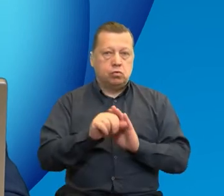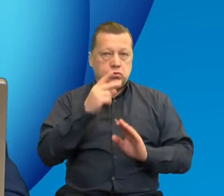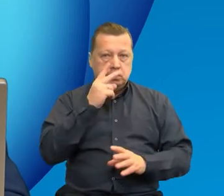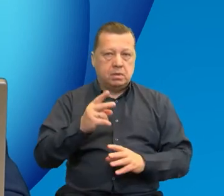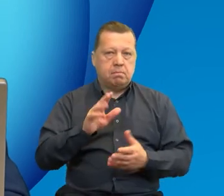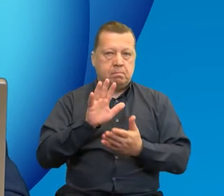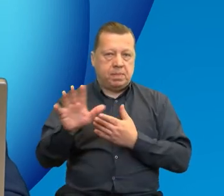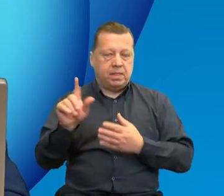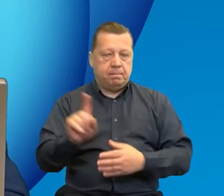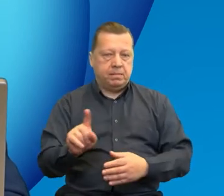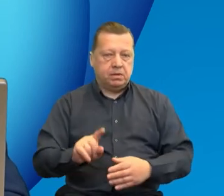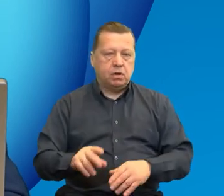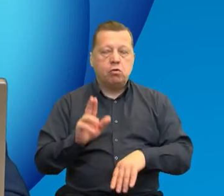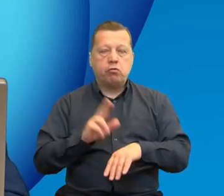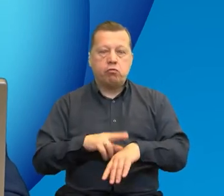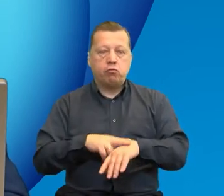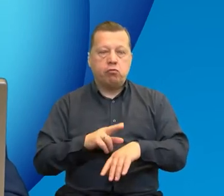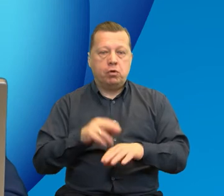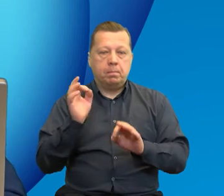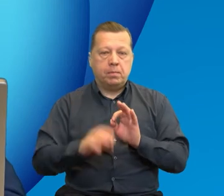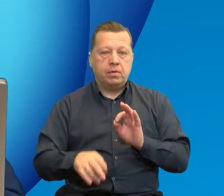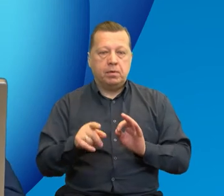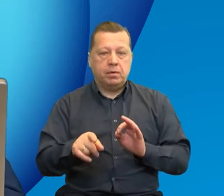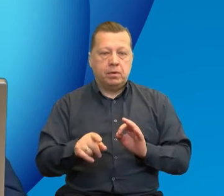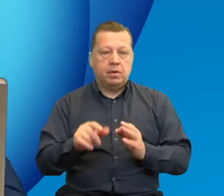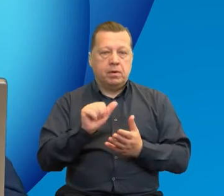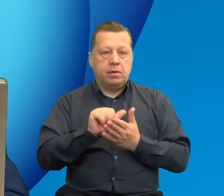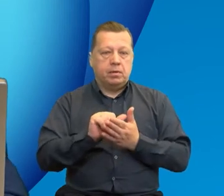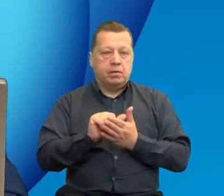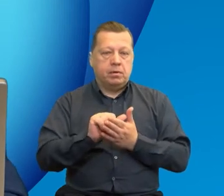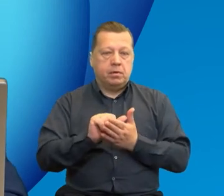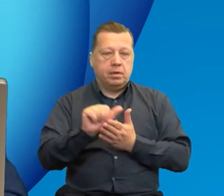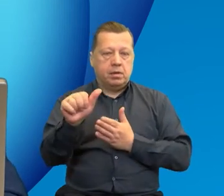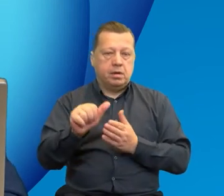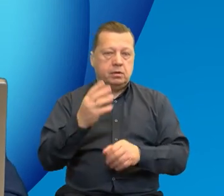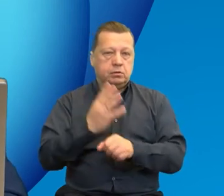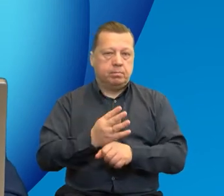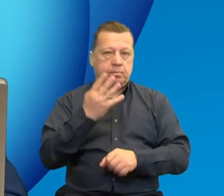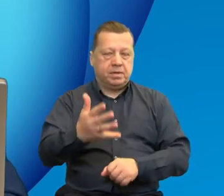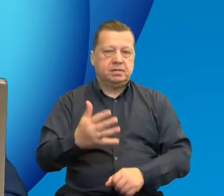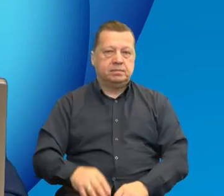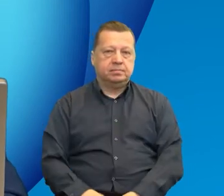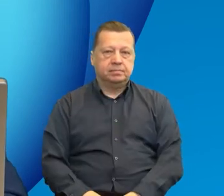minut, czyli o godzinie, dokładnie można powiedzieć 11.45.